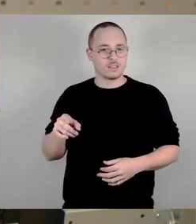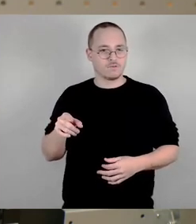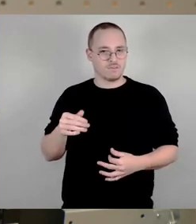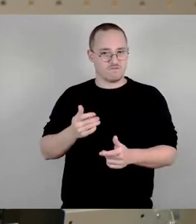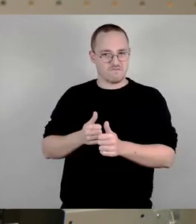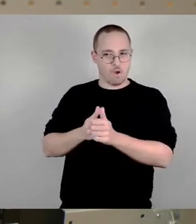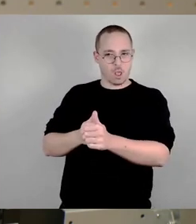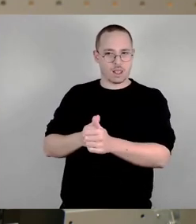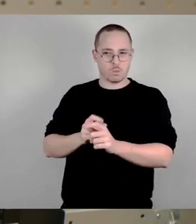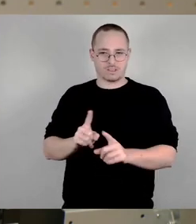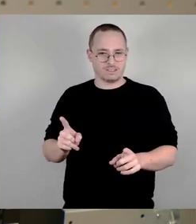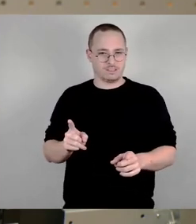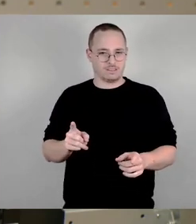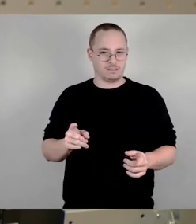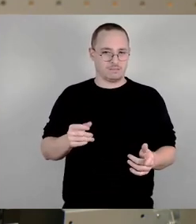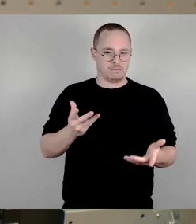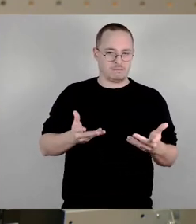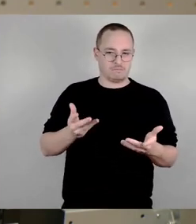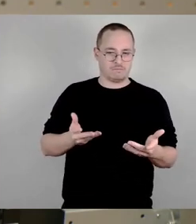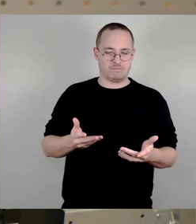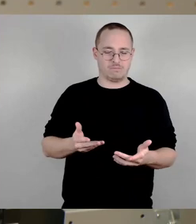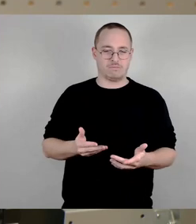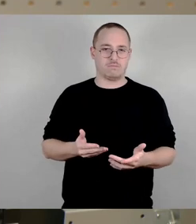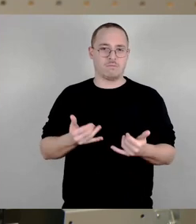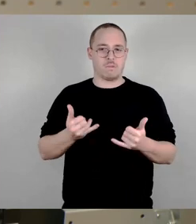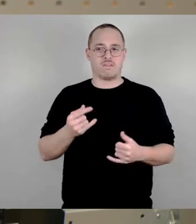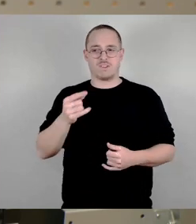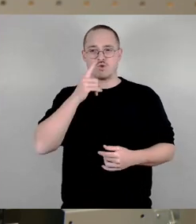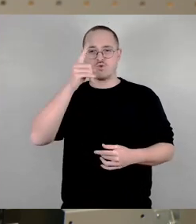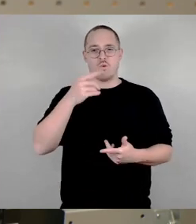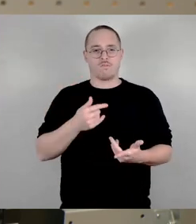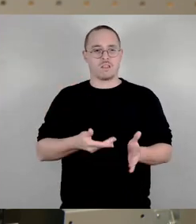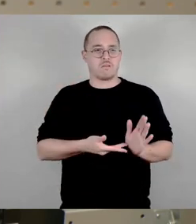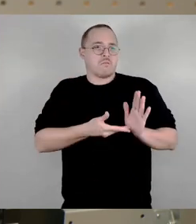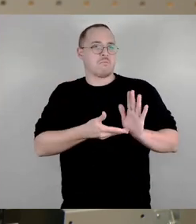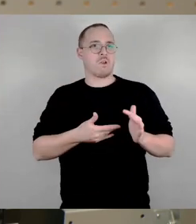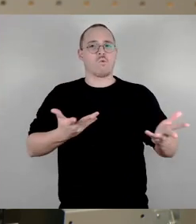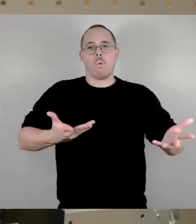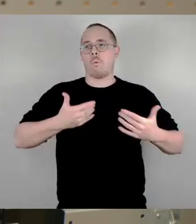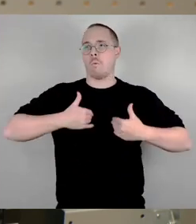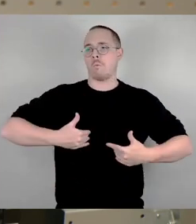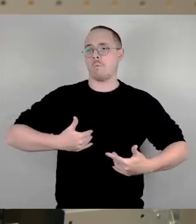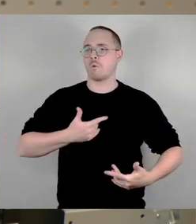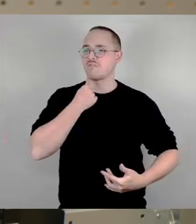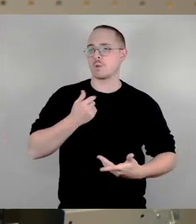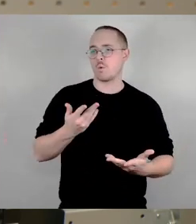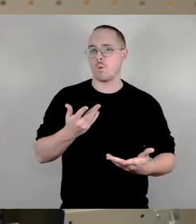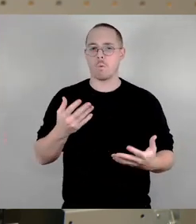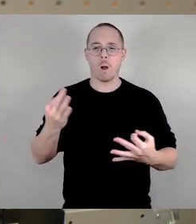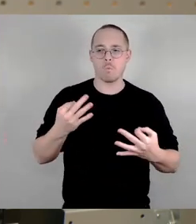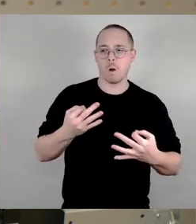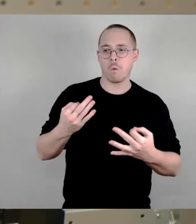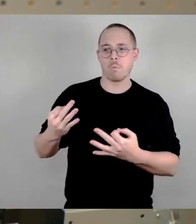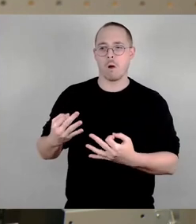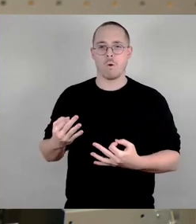unerträglich. Wir haben hier in Deutschland nach diesem Verfassungsgerichtsurteil eine langjährige Debatte gehabt, wie man mit diesem Urteil umgeht.